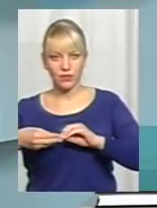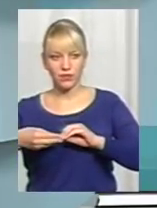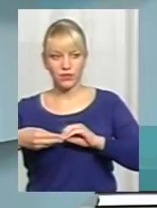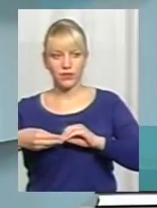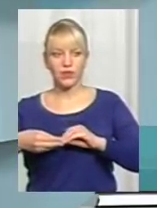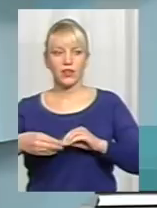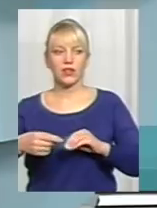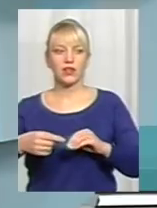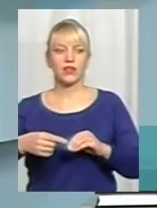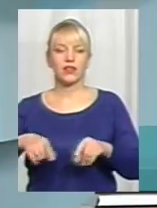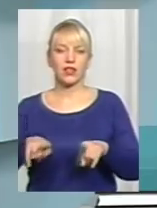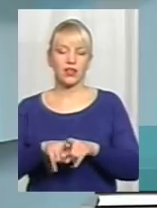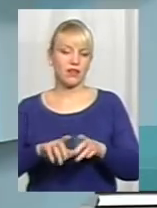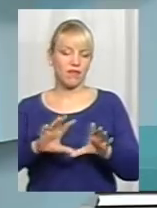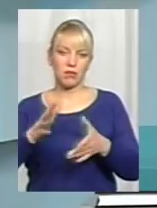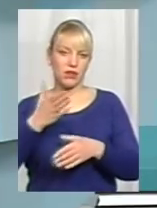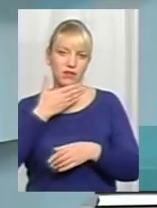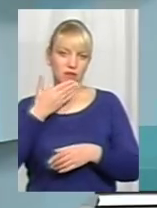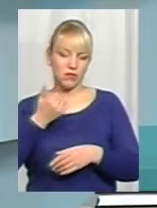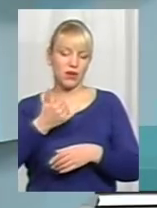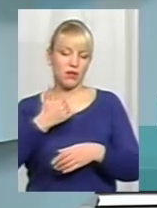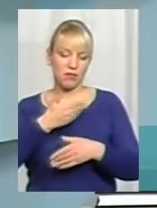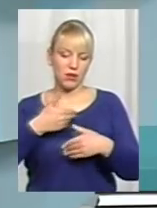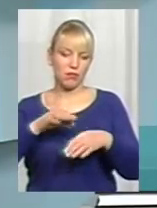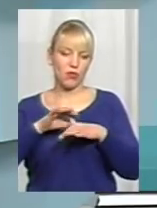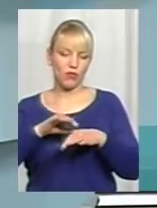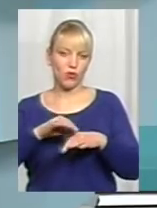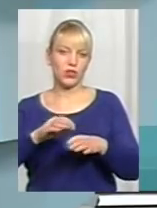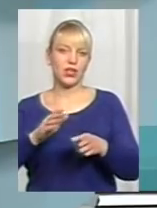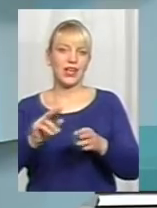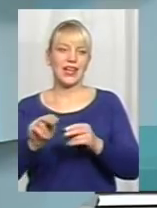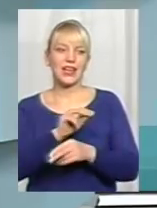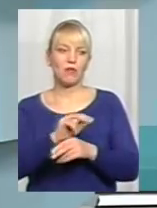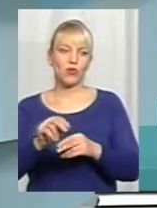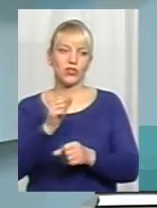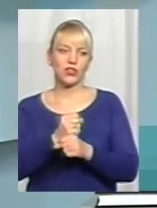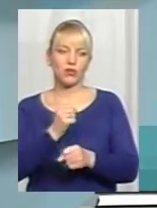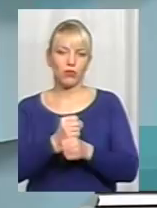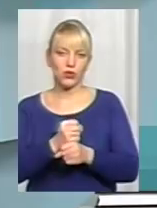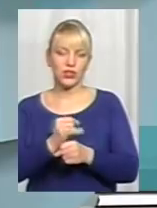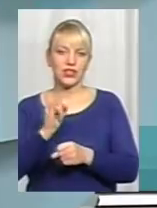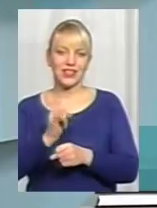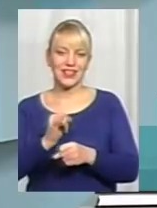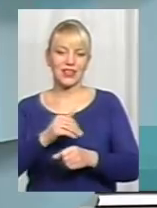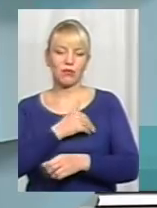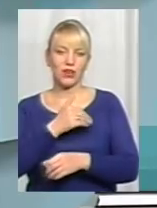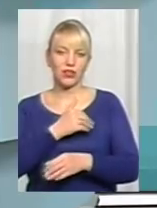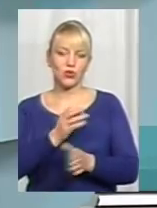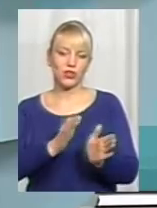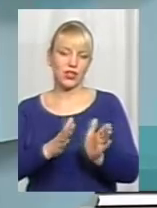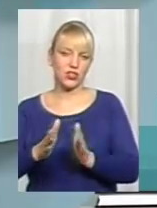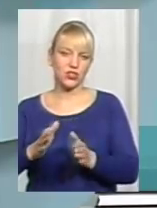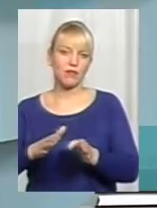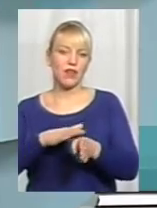прокуратури, все, а в цілому такі випадки немає. Ми провели відповідні регламентні ремонтні роботи, і температурний режим повністю